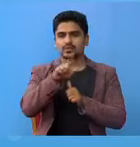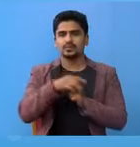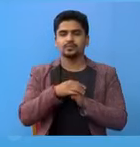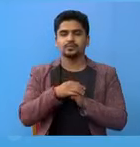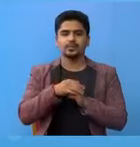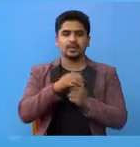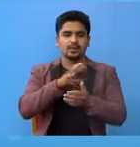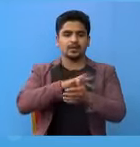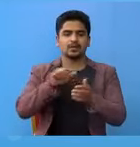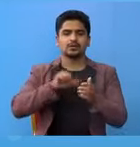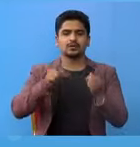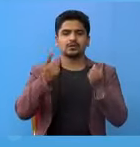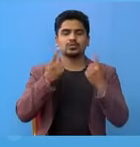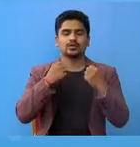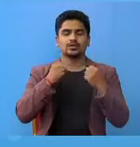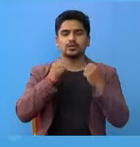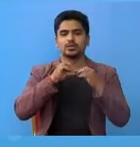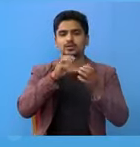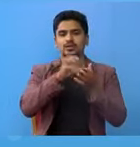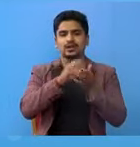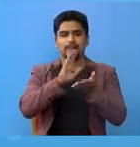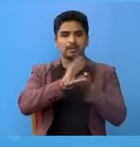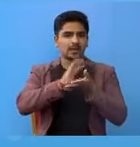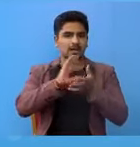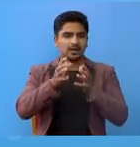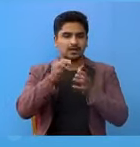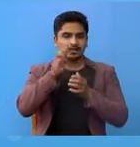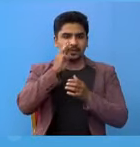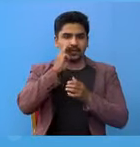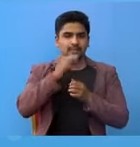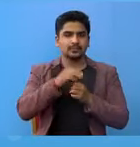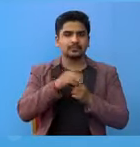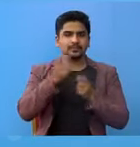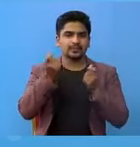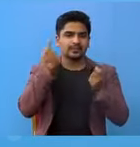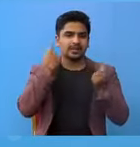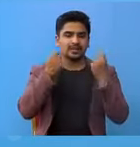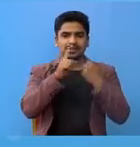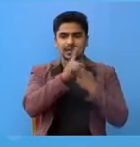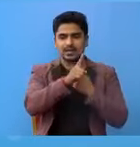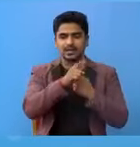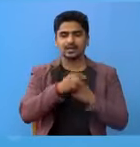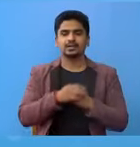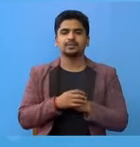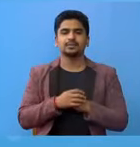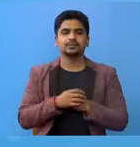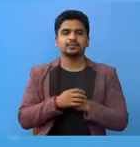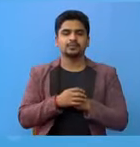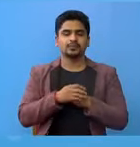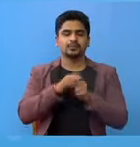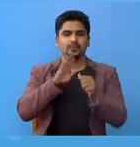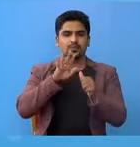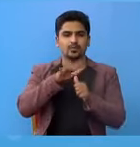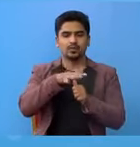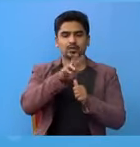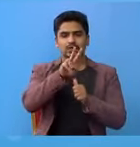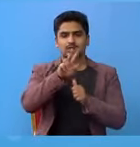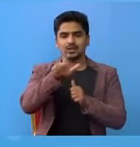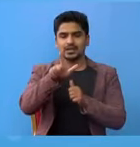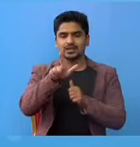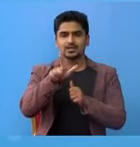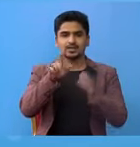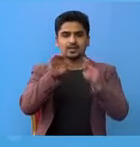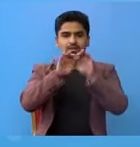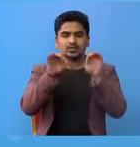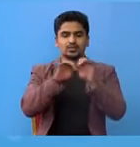प्रादेशिक जनस्वास्त प्रयोक्साला विराटन गर मा इलाम का एक जना मोरं का 27 जना